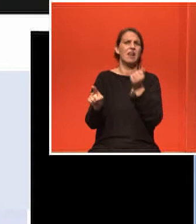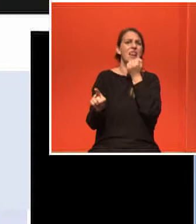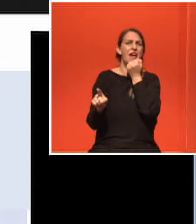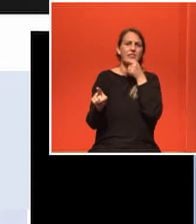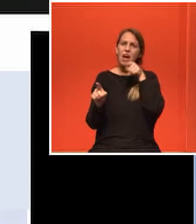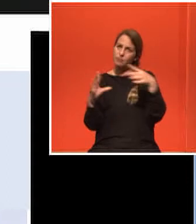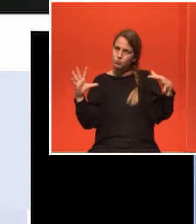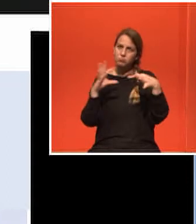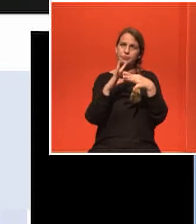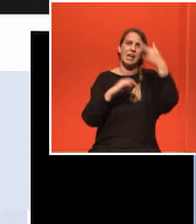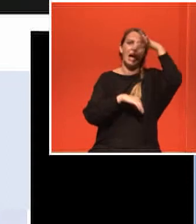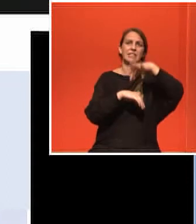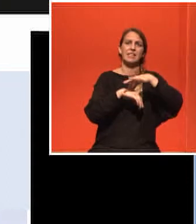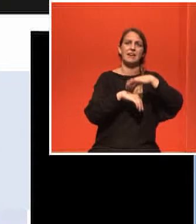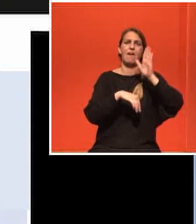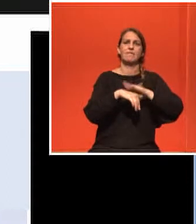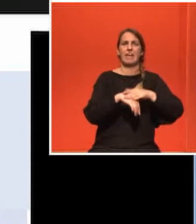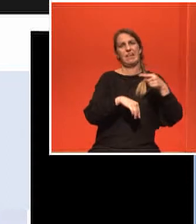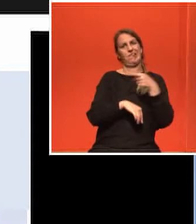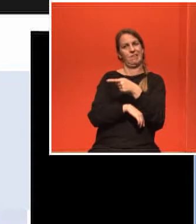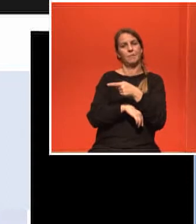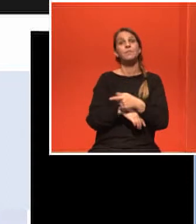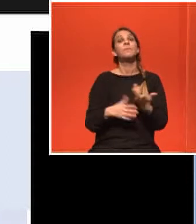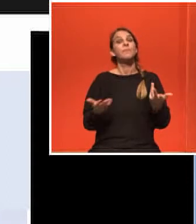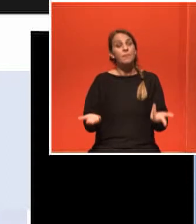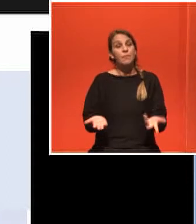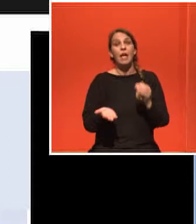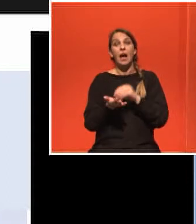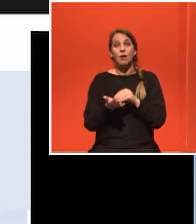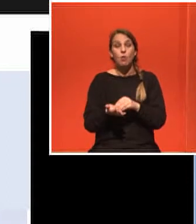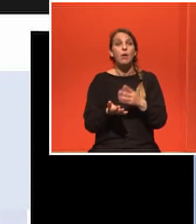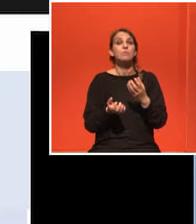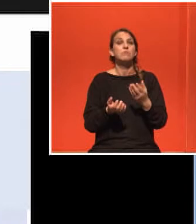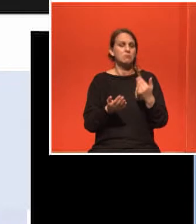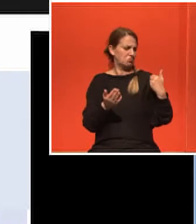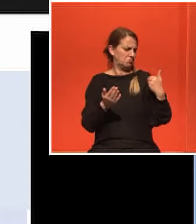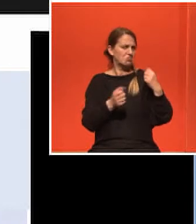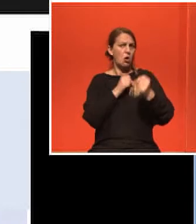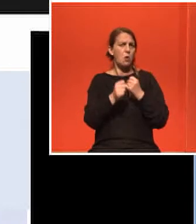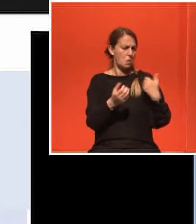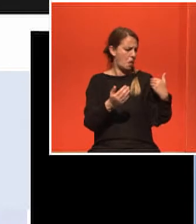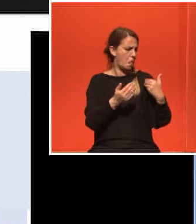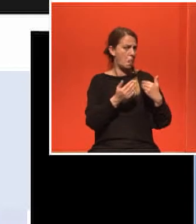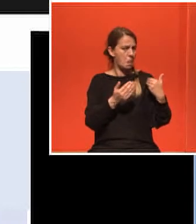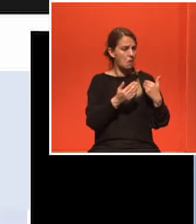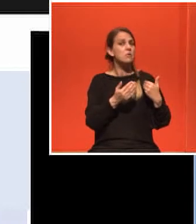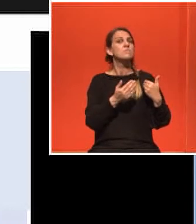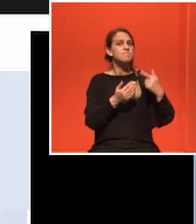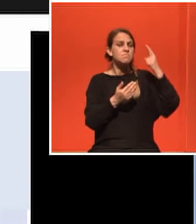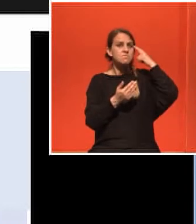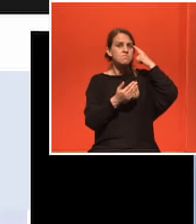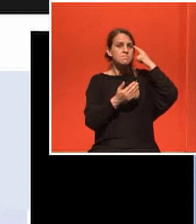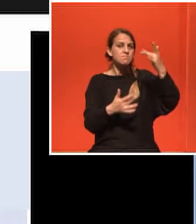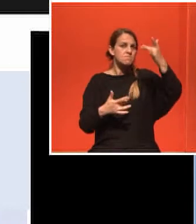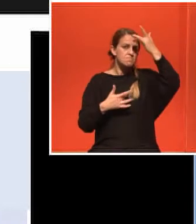Εκείνο που είναι εντυπωσιακό είναι ότι τα τελευταία χρόνια υπάρχει μια άλλη γνώση η οποία έχει εμπεδωθεί είναι ότι